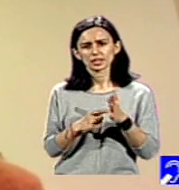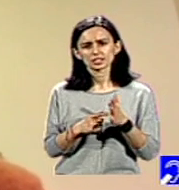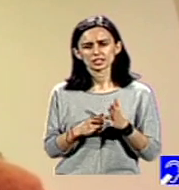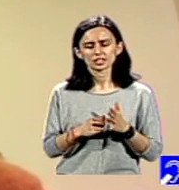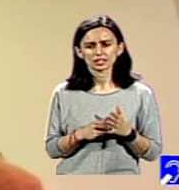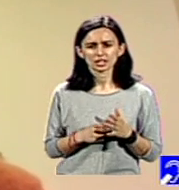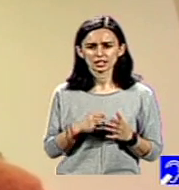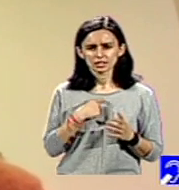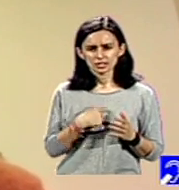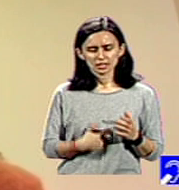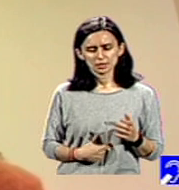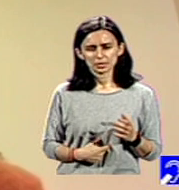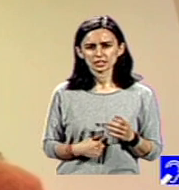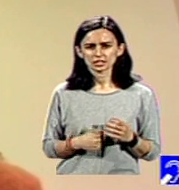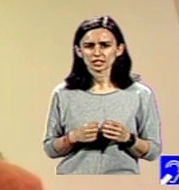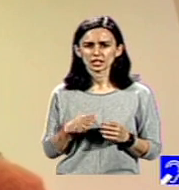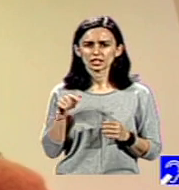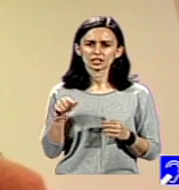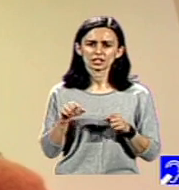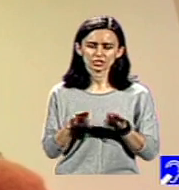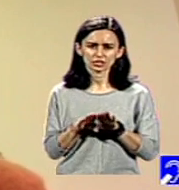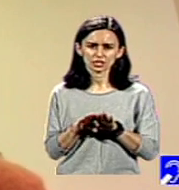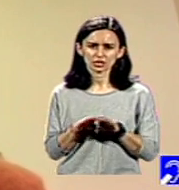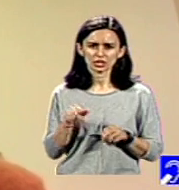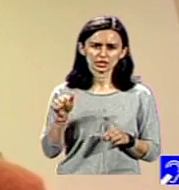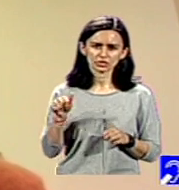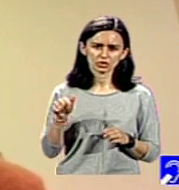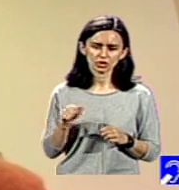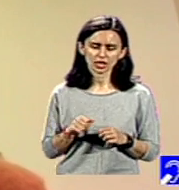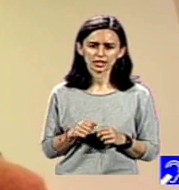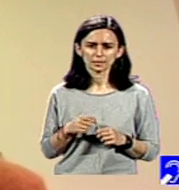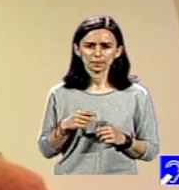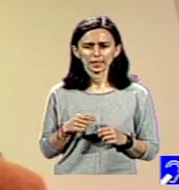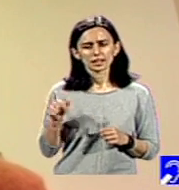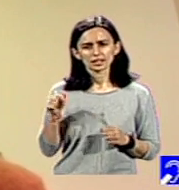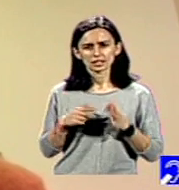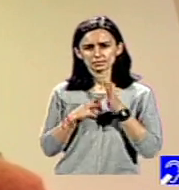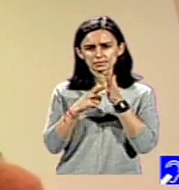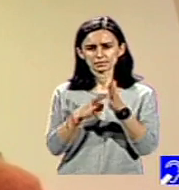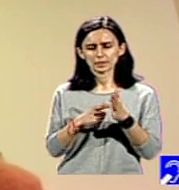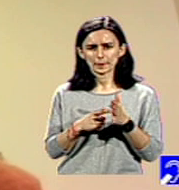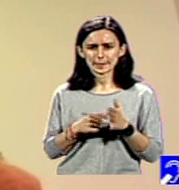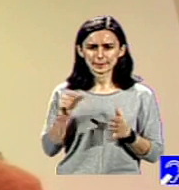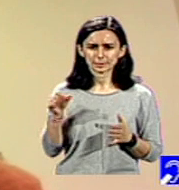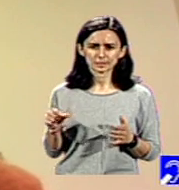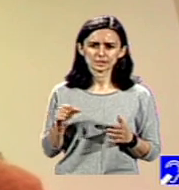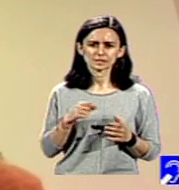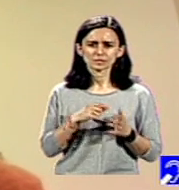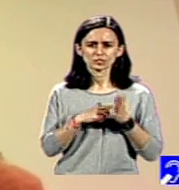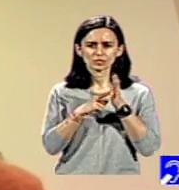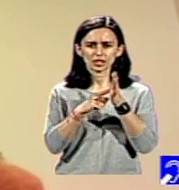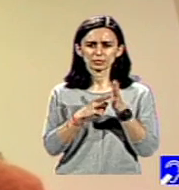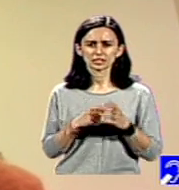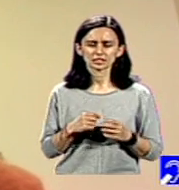și a colegilor lor, sunt cei care ne reprezintă și se reprezintă în